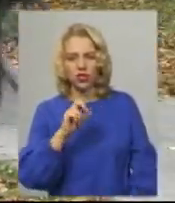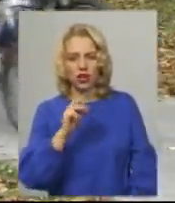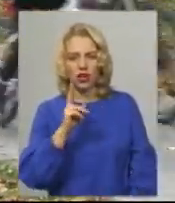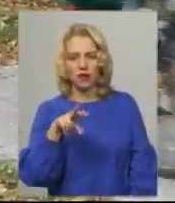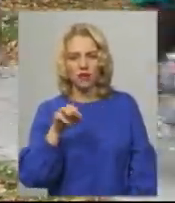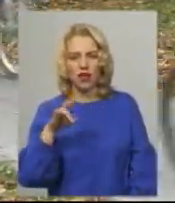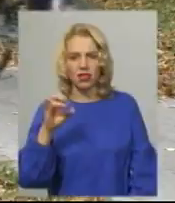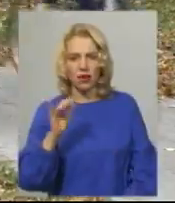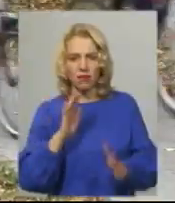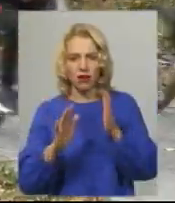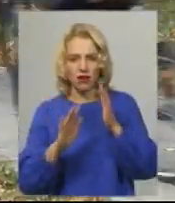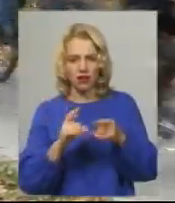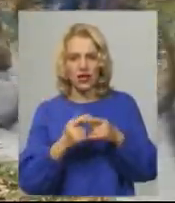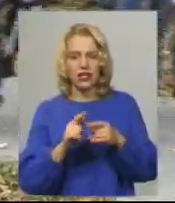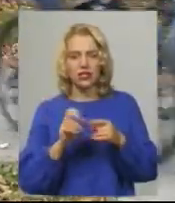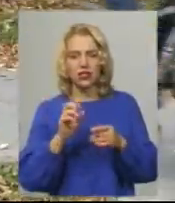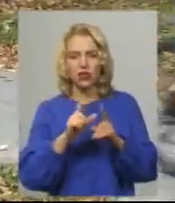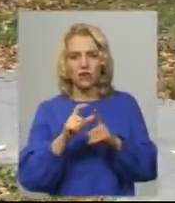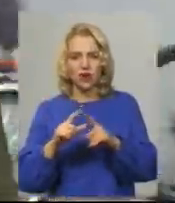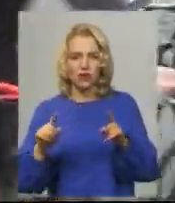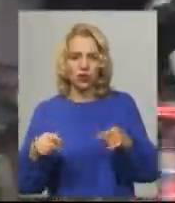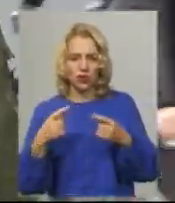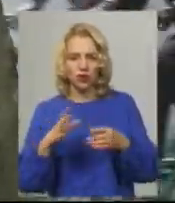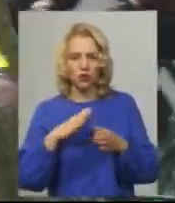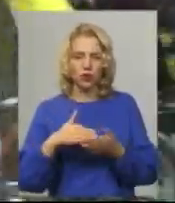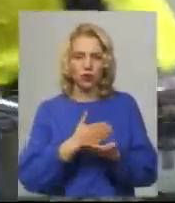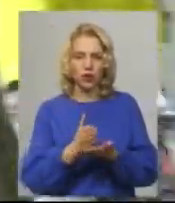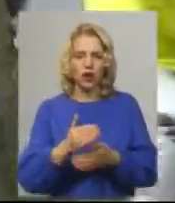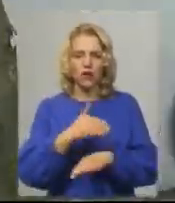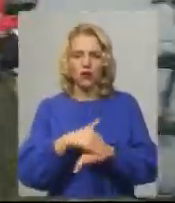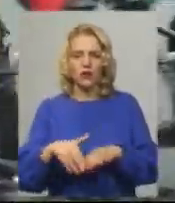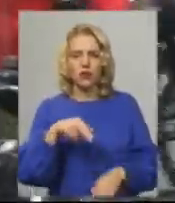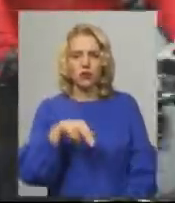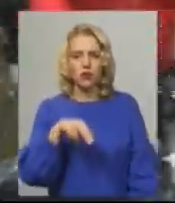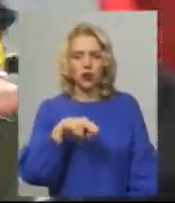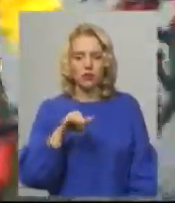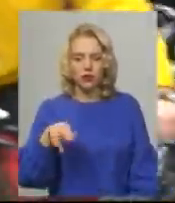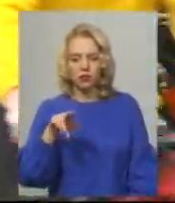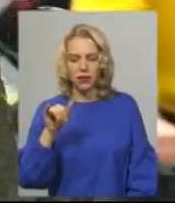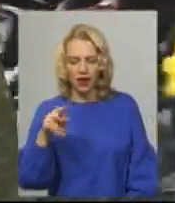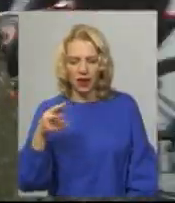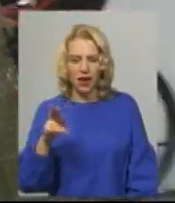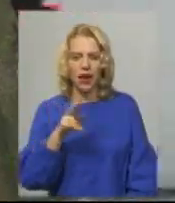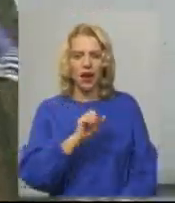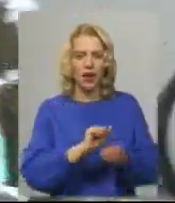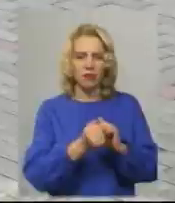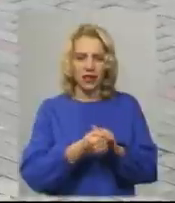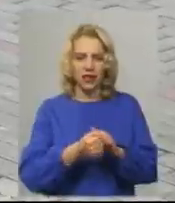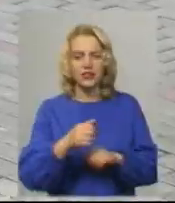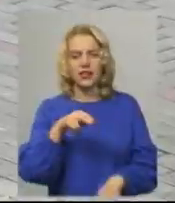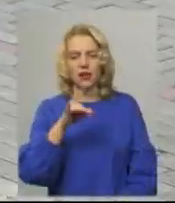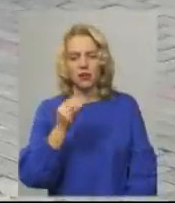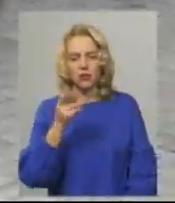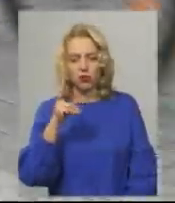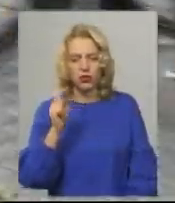словами організатора акції Віталія Поліщука, велоколона рухалась вулицями Проскурівського підпілля, Каменецька, Прибузька, Старокостянтинівське шосе, проспект Миру